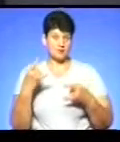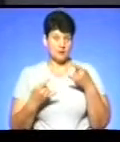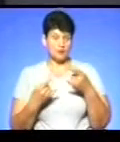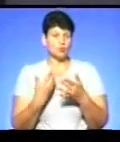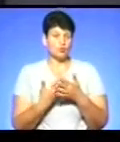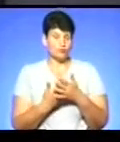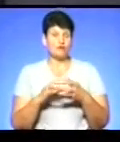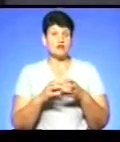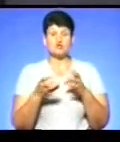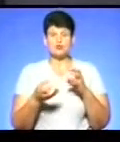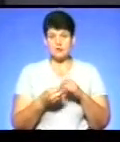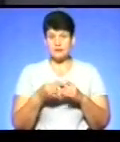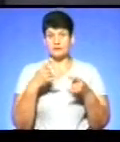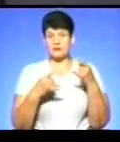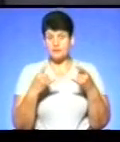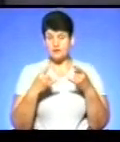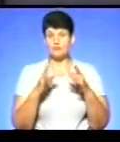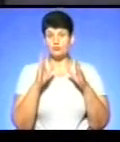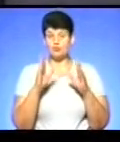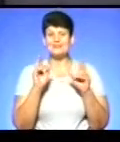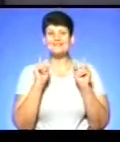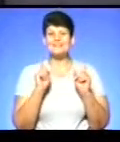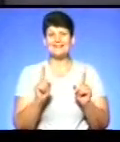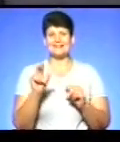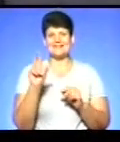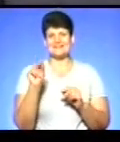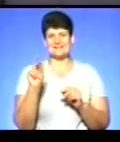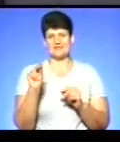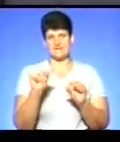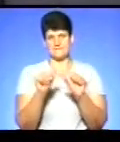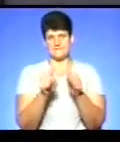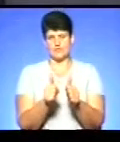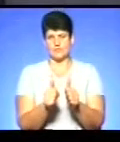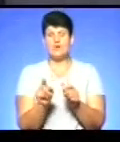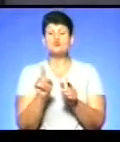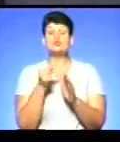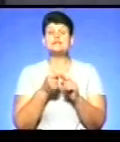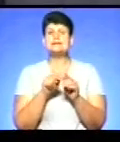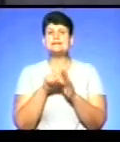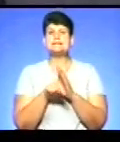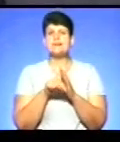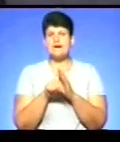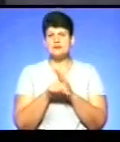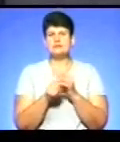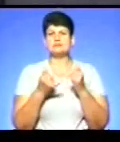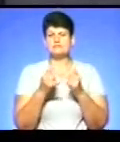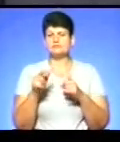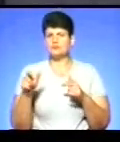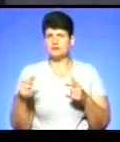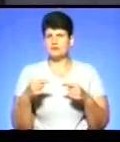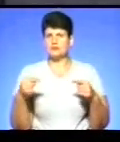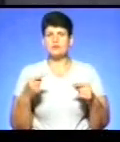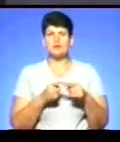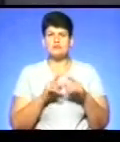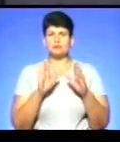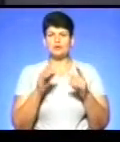в результаті ефірне телебачення мовитиме лише у цифровому форматі. Що це означає для інформаційного простору регіону, про це будемо